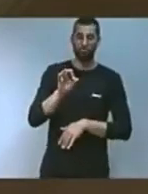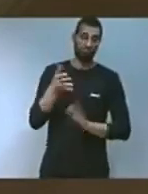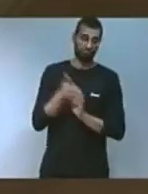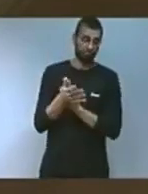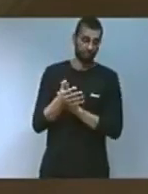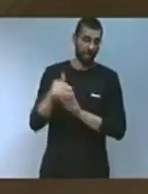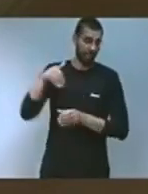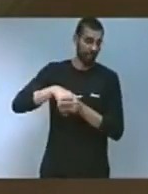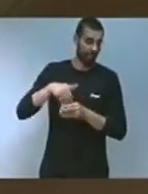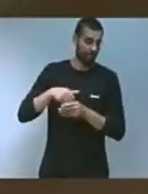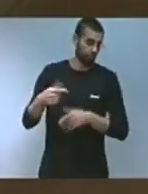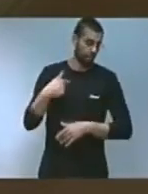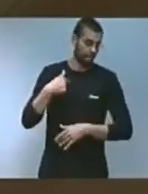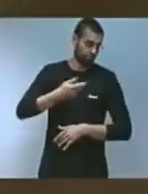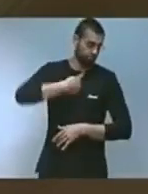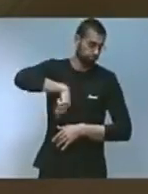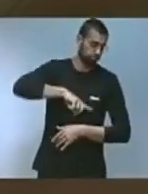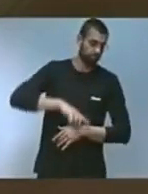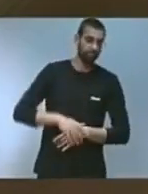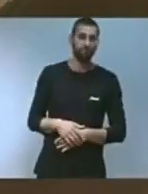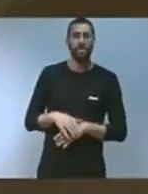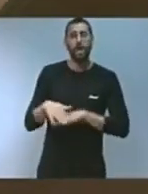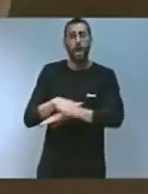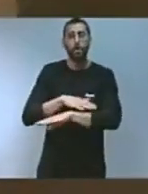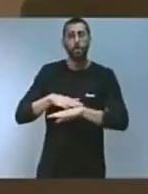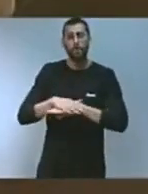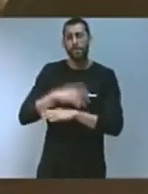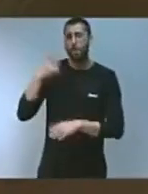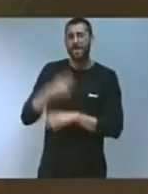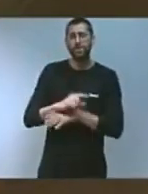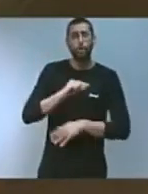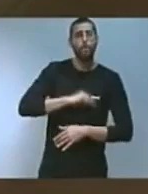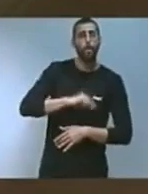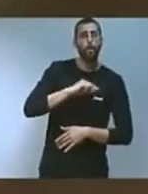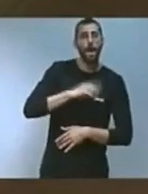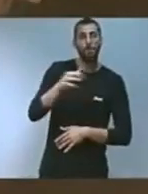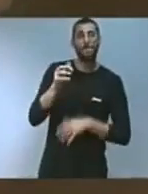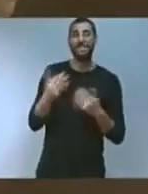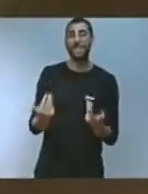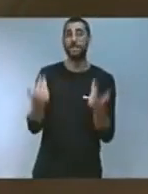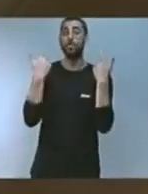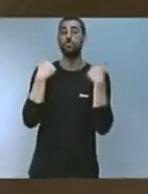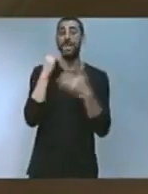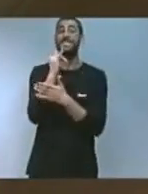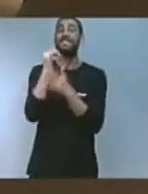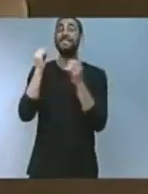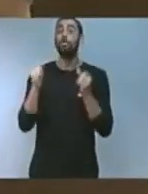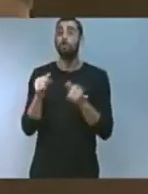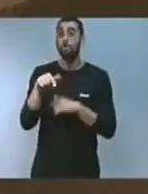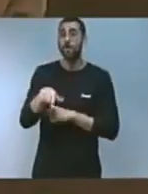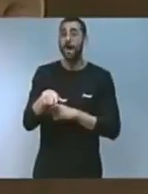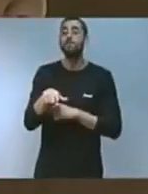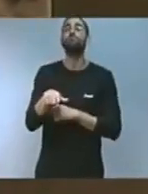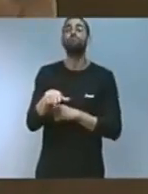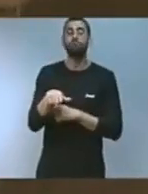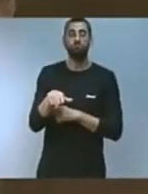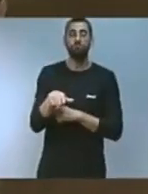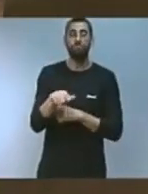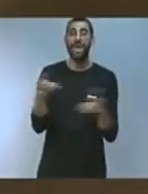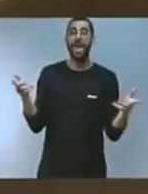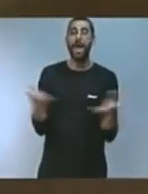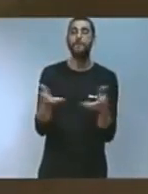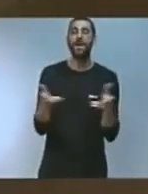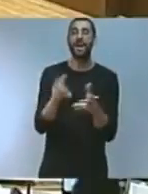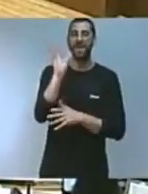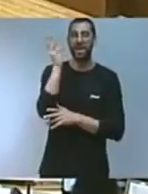evident, doncs, que el Consell tenia amb l'obligació moral i la responsabilitat institucional de declarar l'emergència